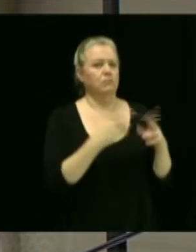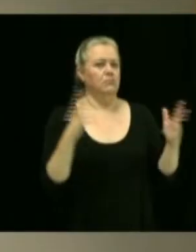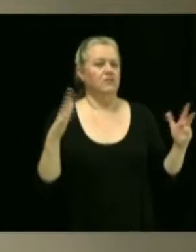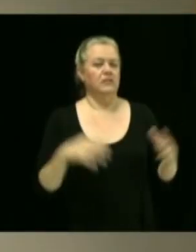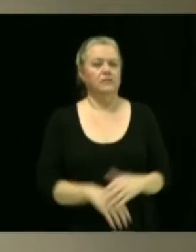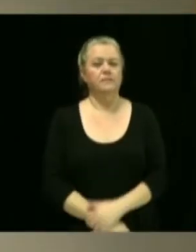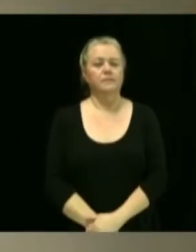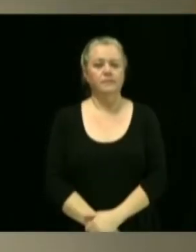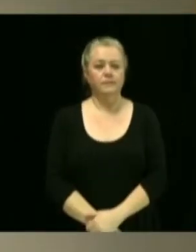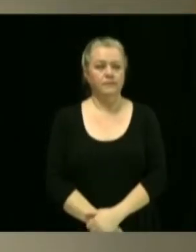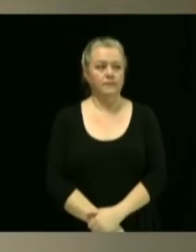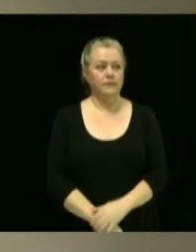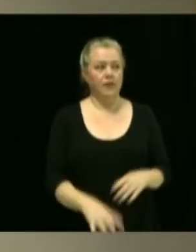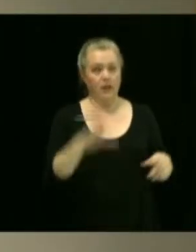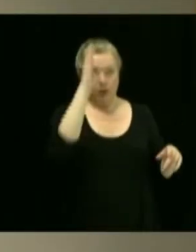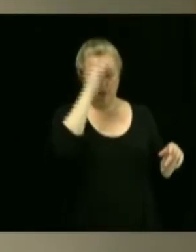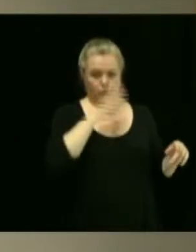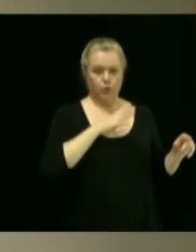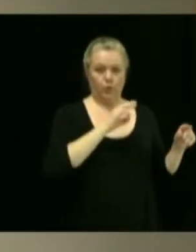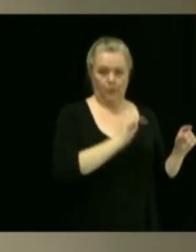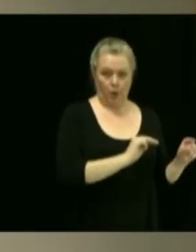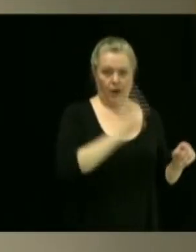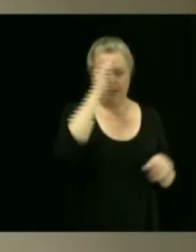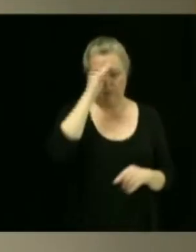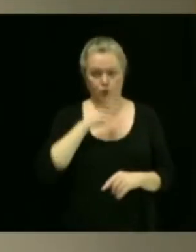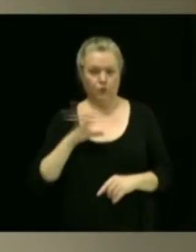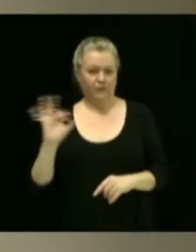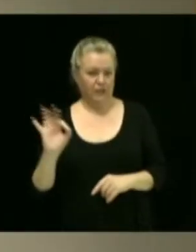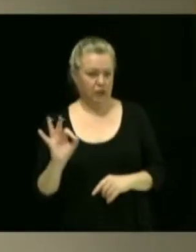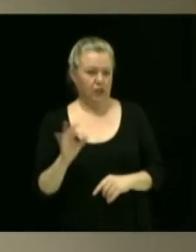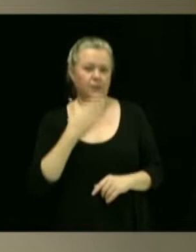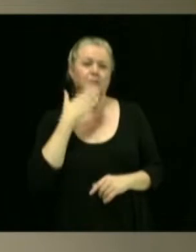M. Morin, M. Fréchette, merci beaucoup.